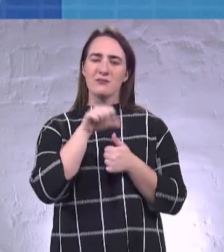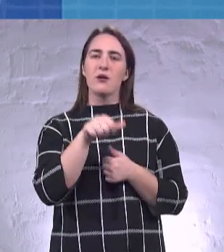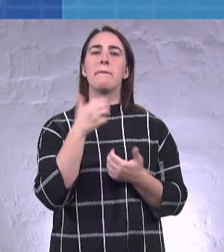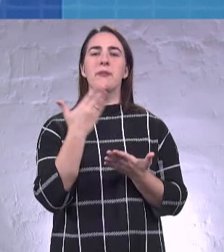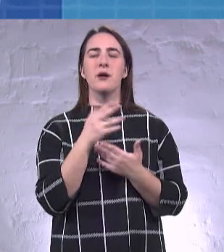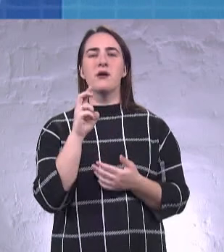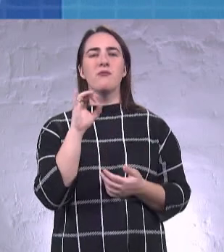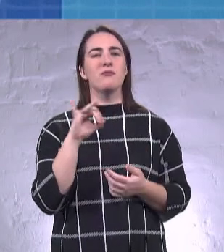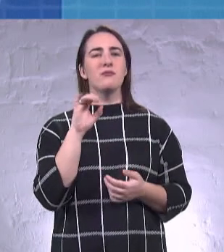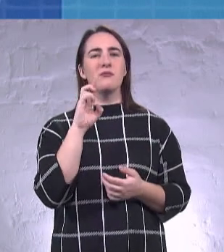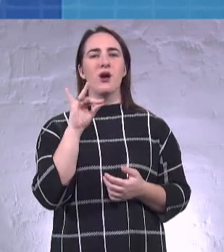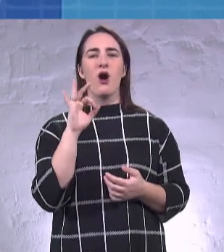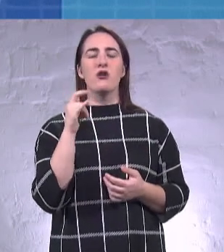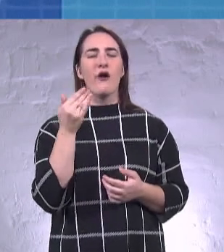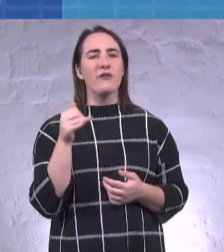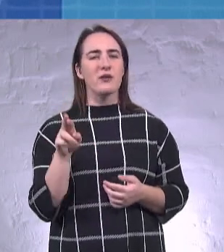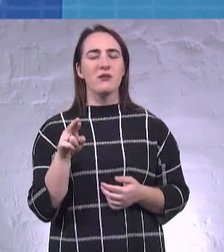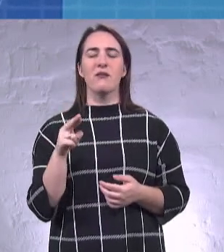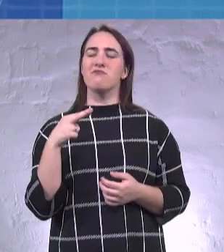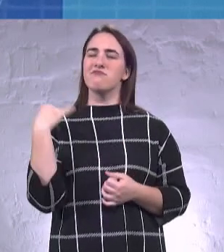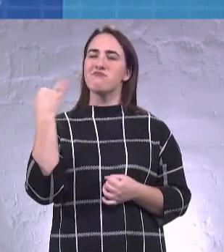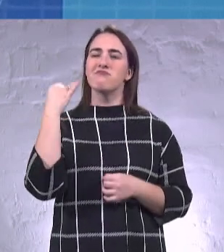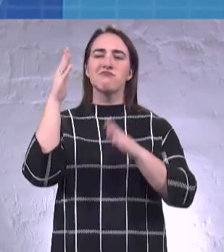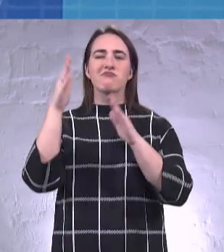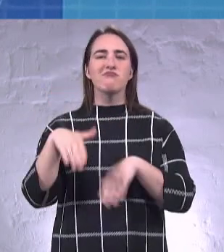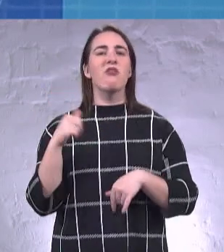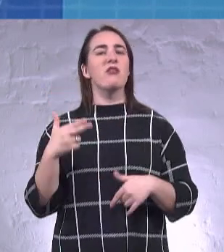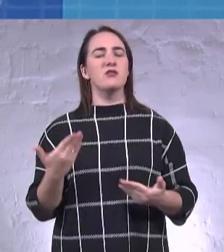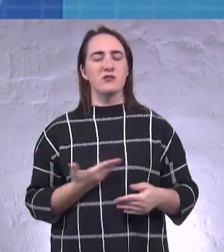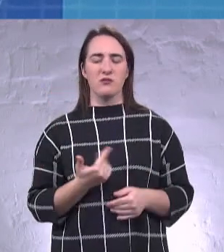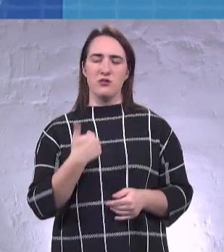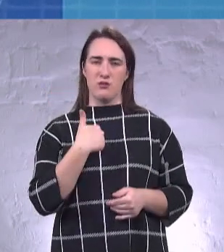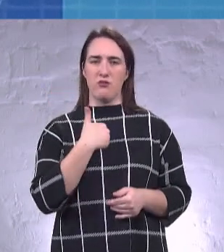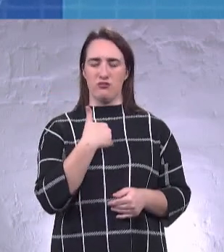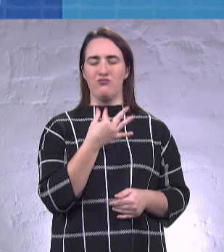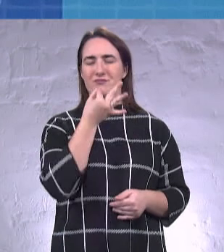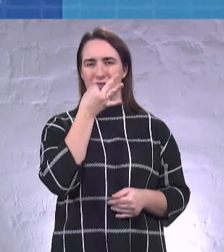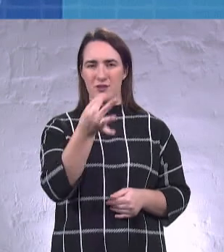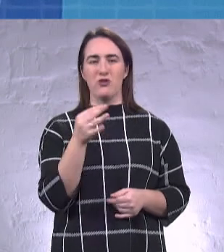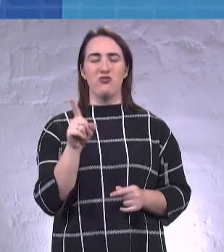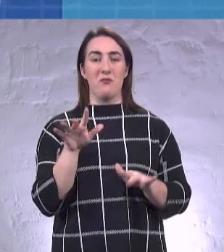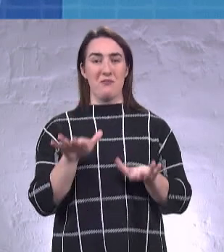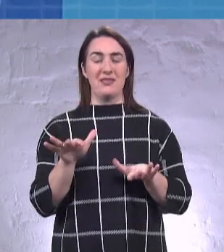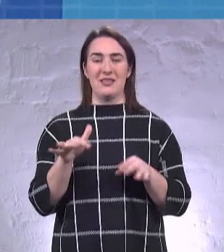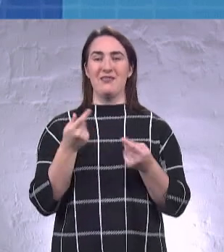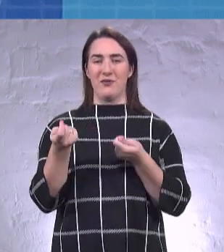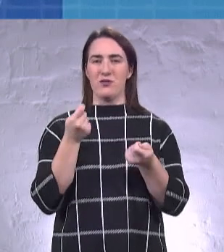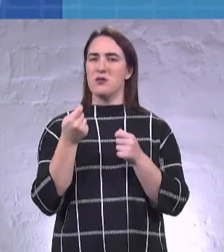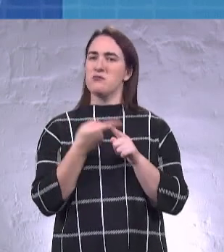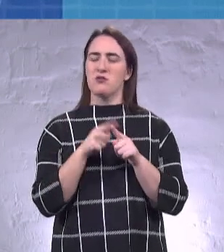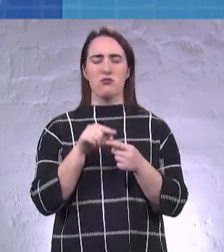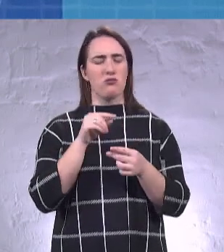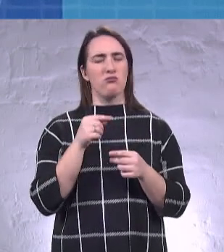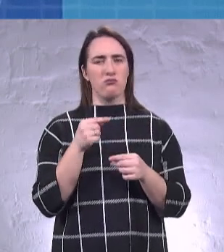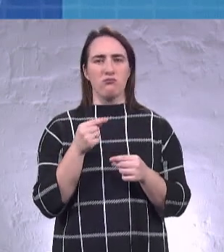відповідно до кожної території. Я вам хочу сказати, що місцеве самоврядування це доволі складна